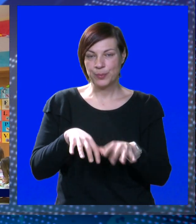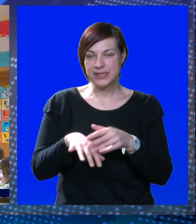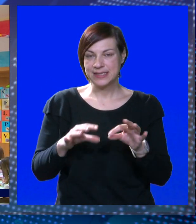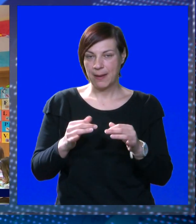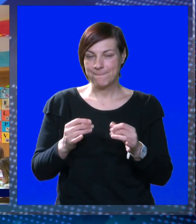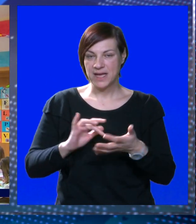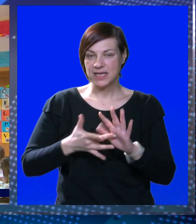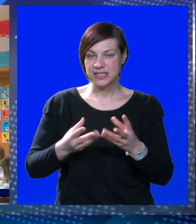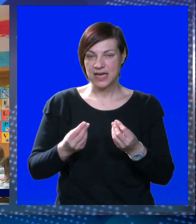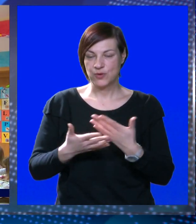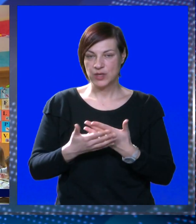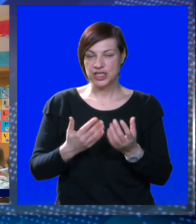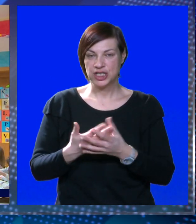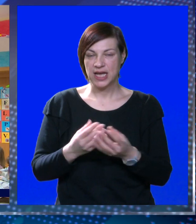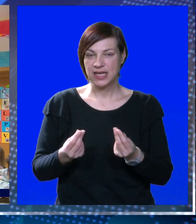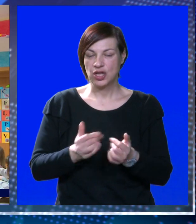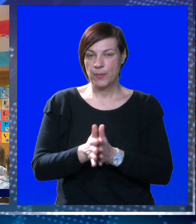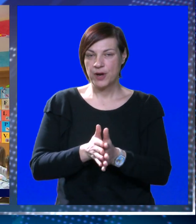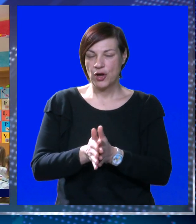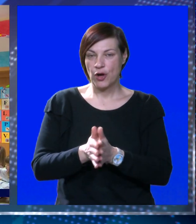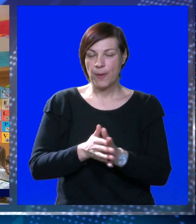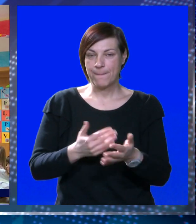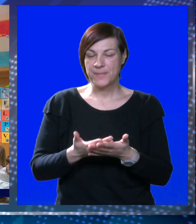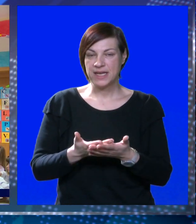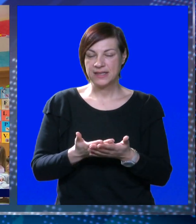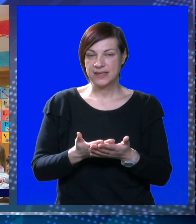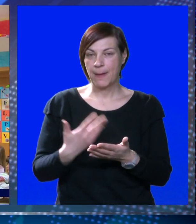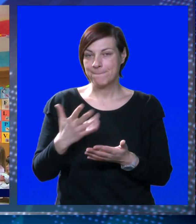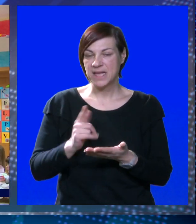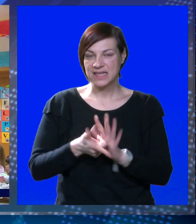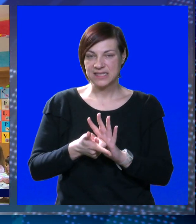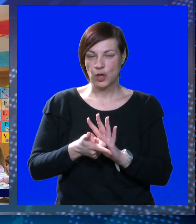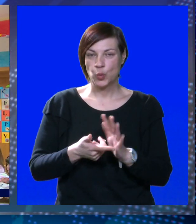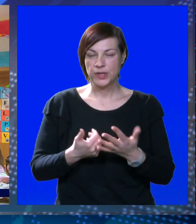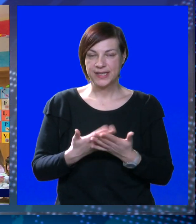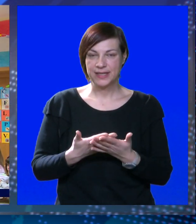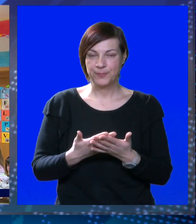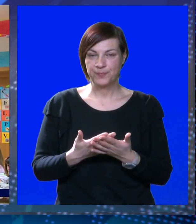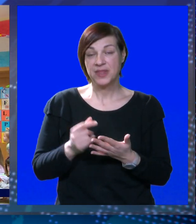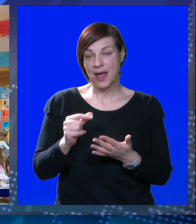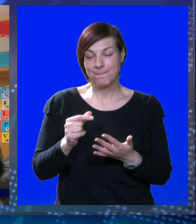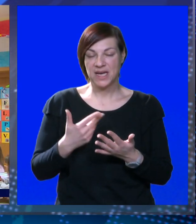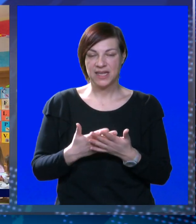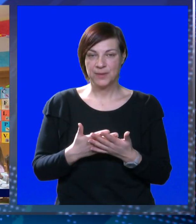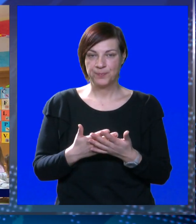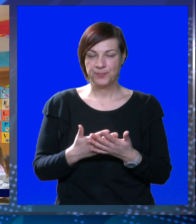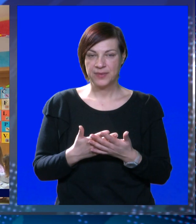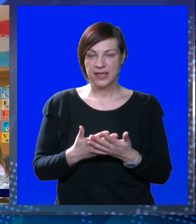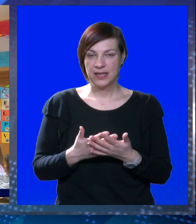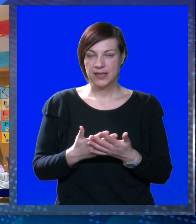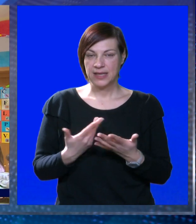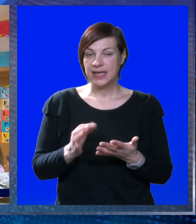prstiju, palac, cijele ruke, šake, dobro oprati, strljati, osako 15 sekundi, najmanije,